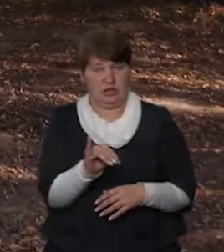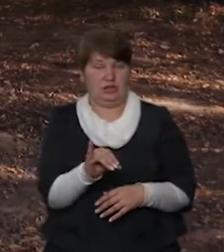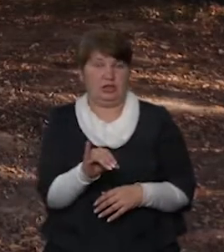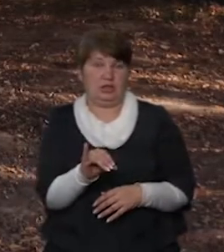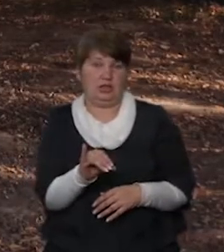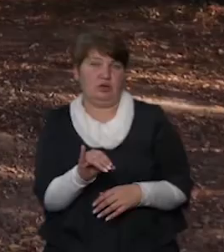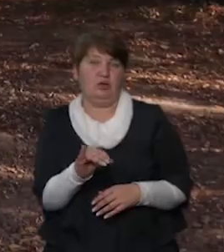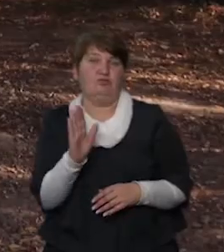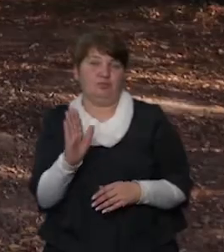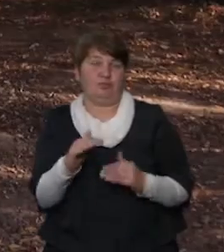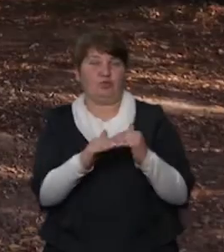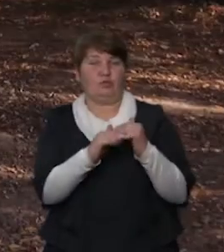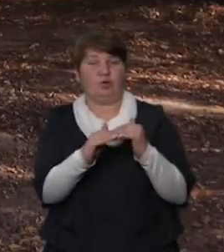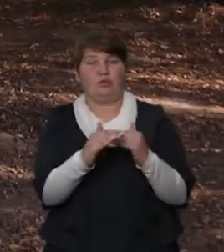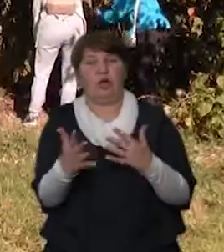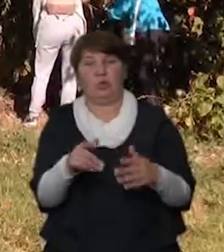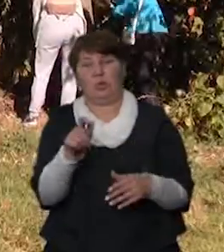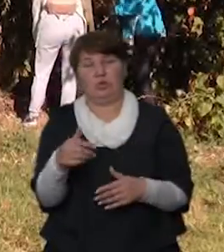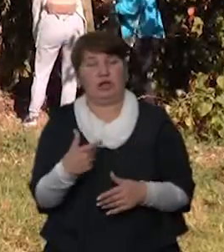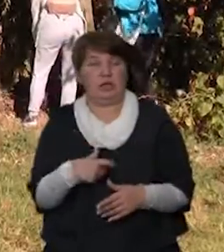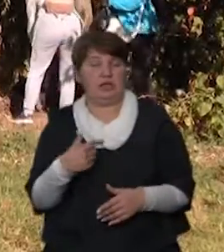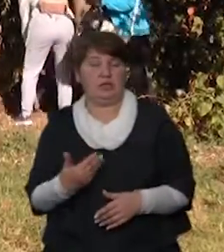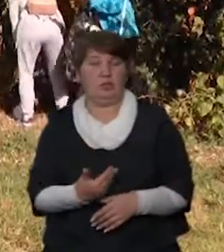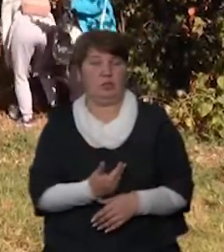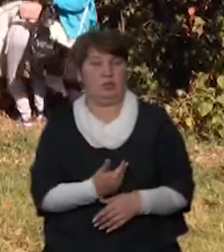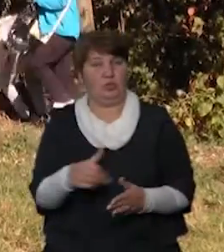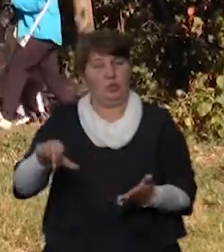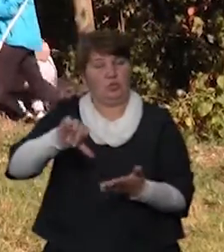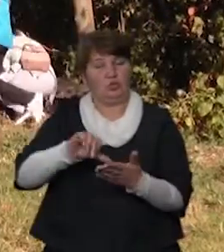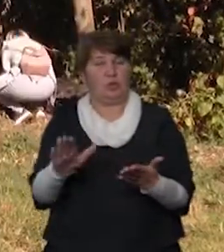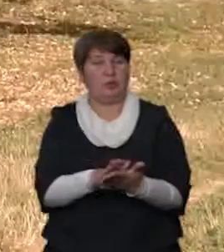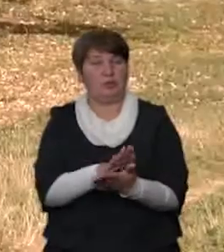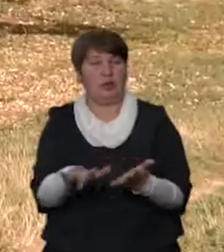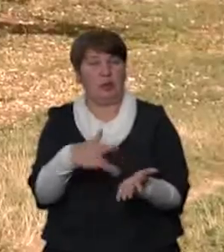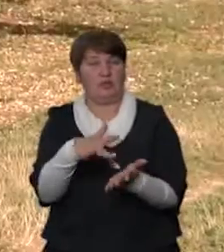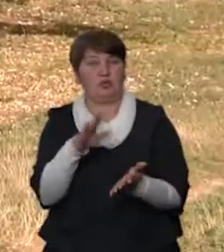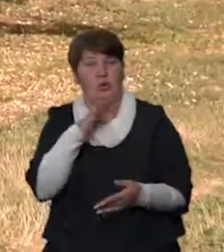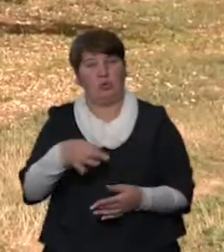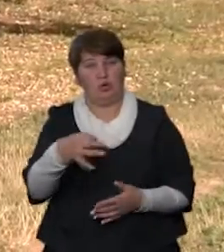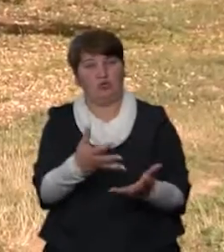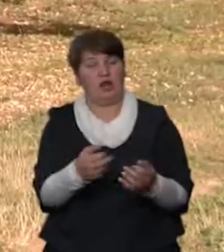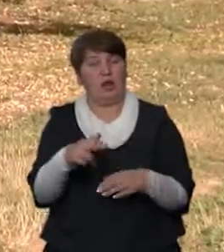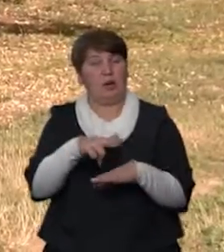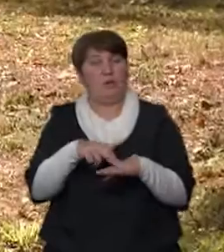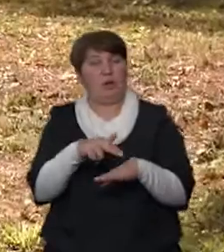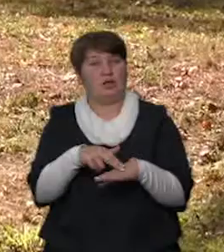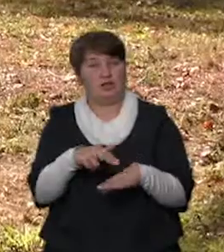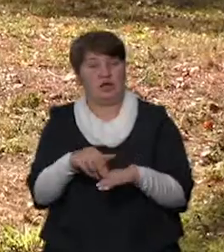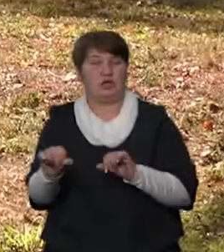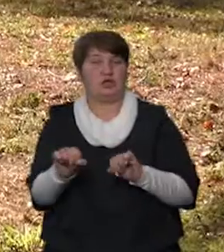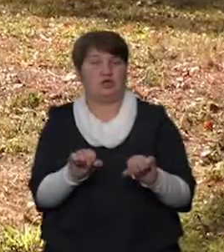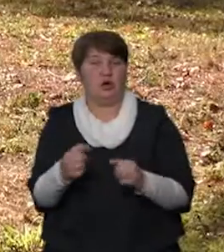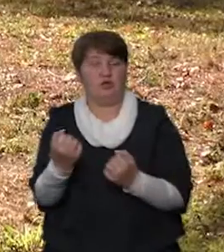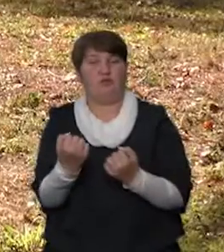який людина для себе хоче. Участь у прибиранні на міському озері взяли поліцейські, чиновники, водії таксі,